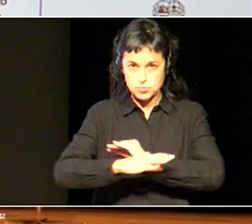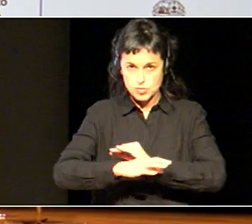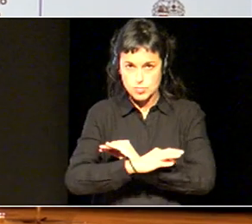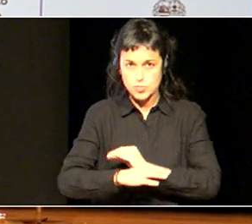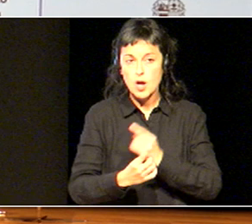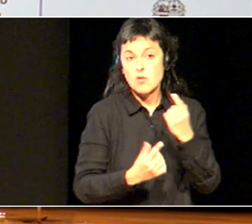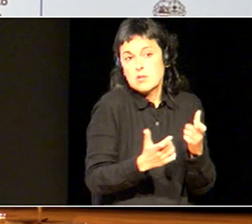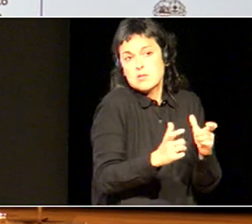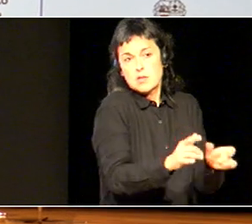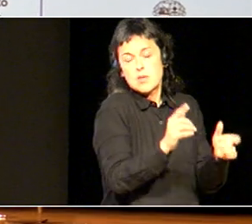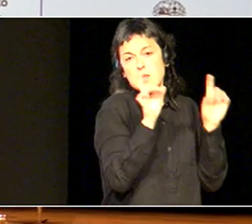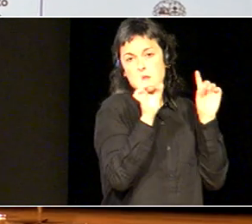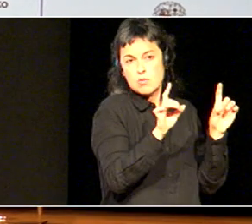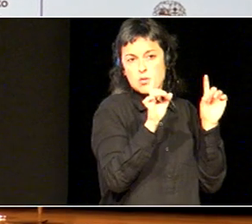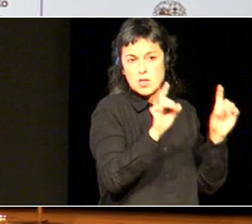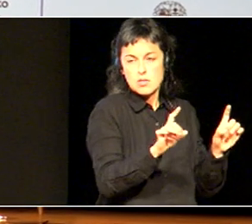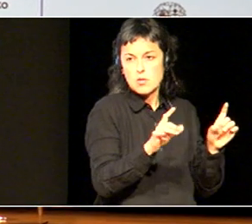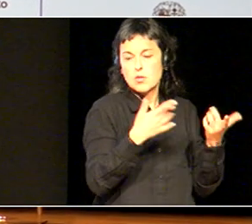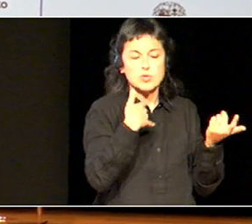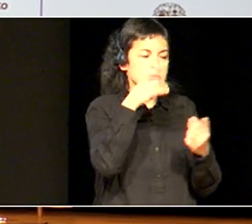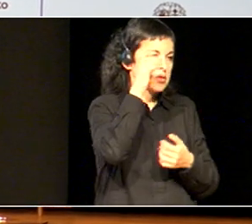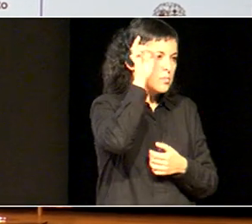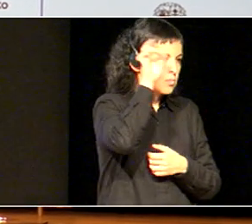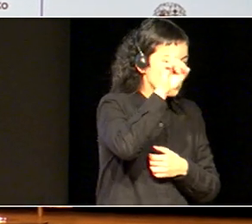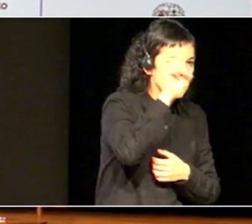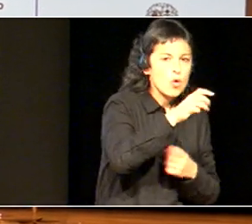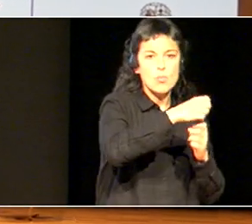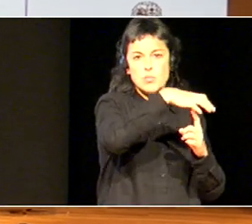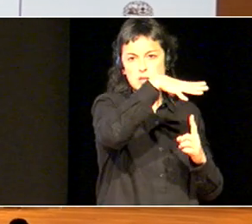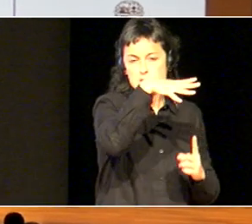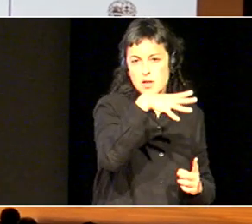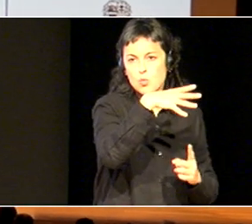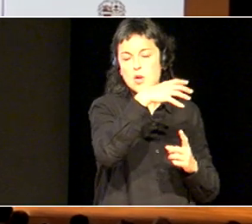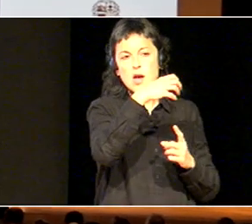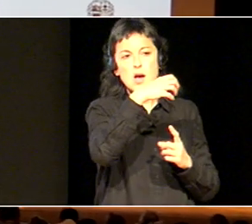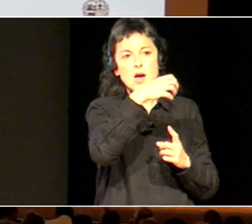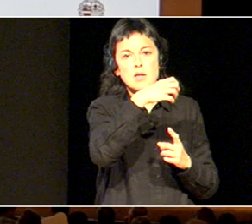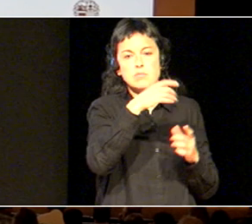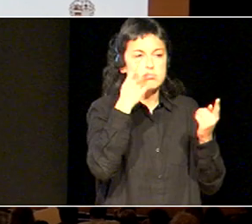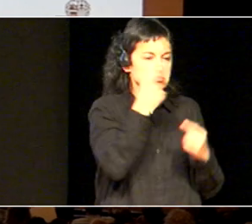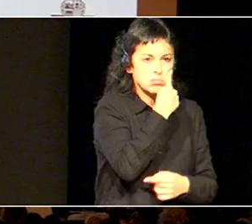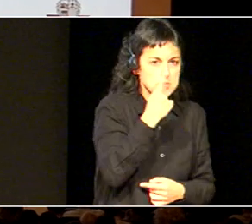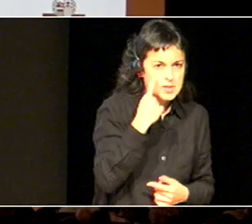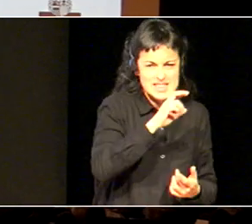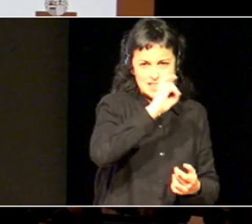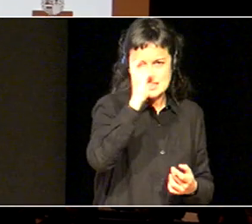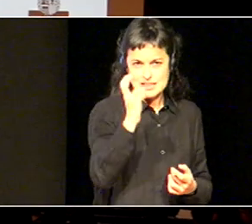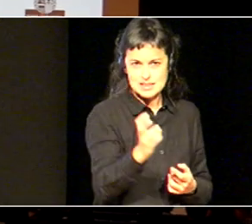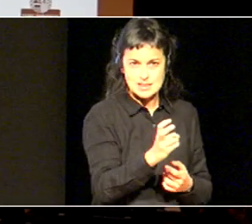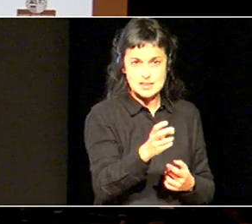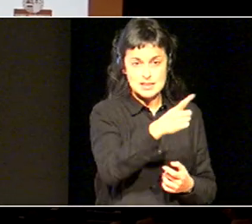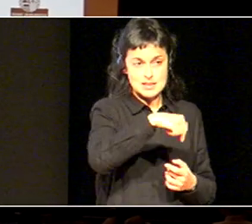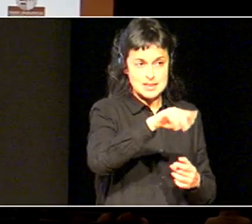eta ez direnak. Eskuntza zaian, irakasleak, berritzeguneak, ikuskaritza, izei ibei, lakoako zerbitzo